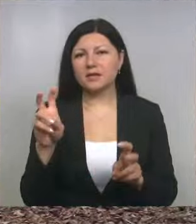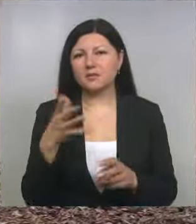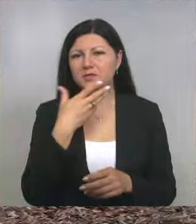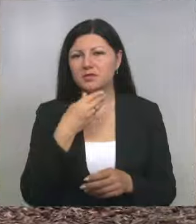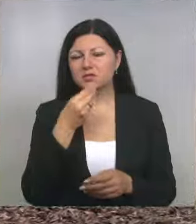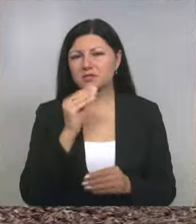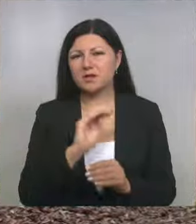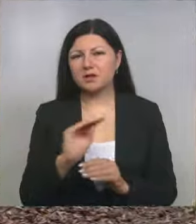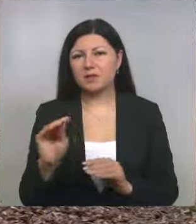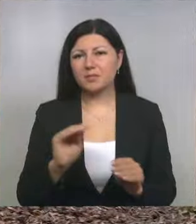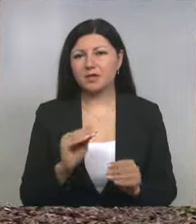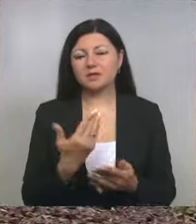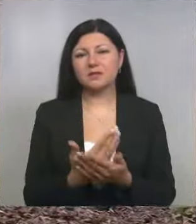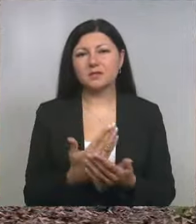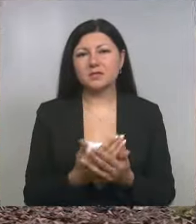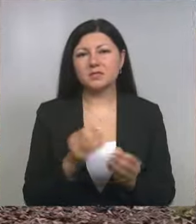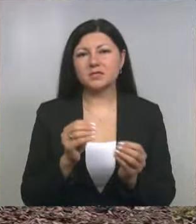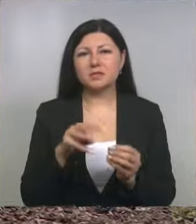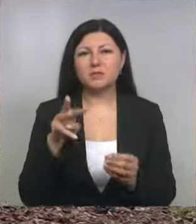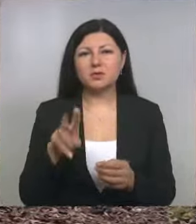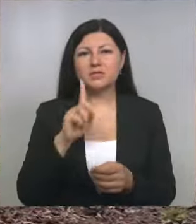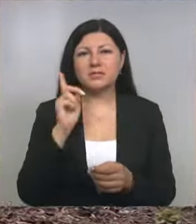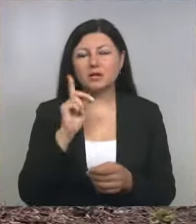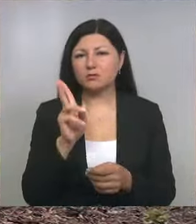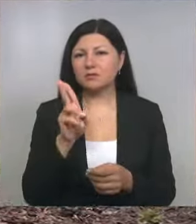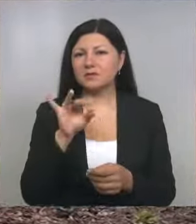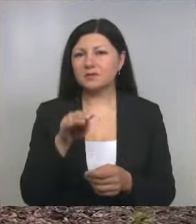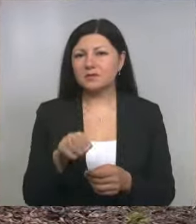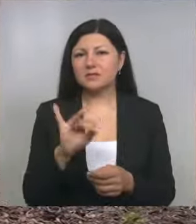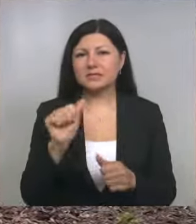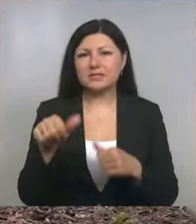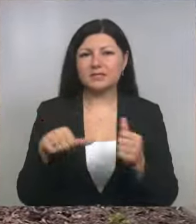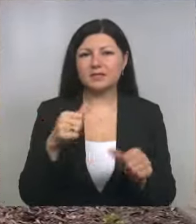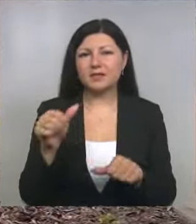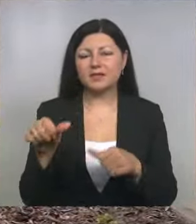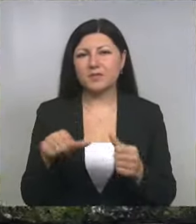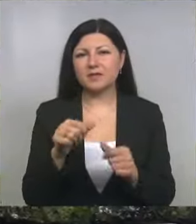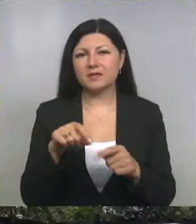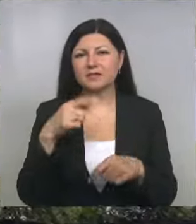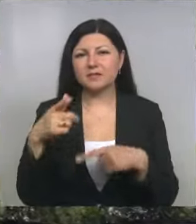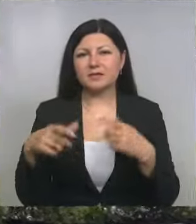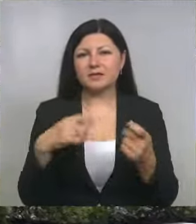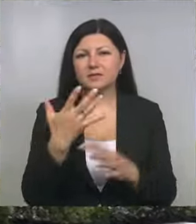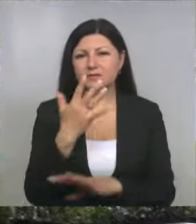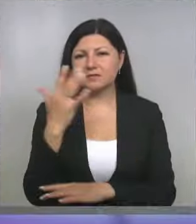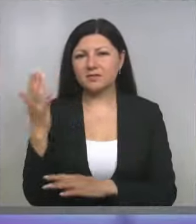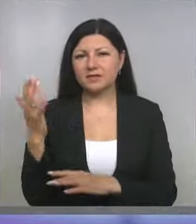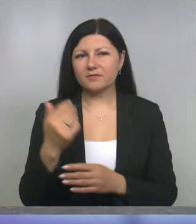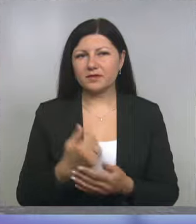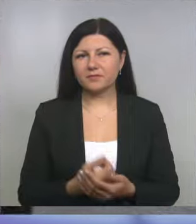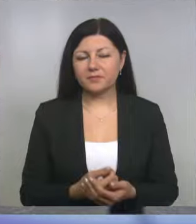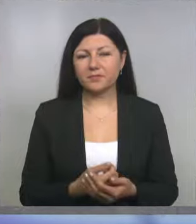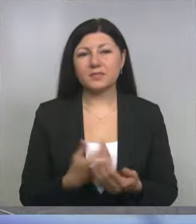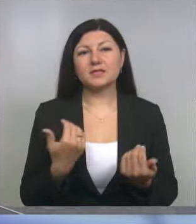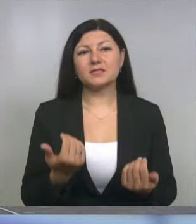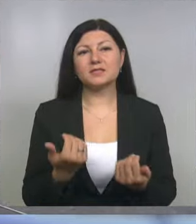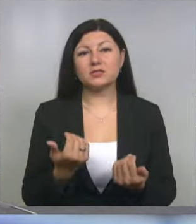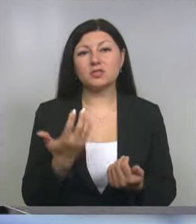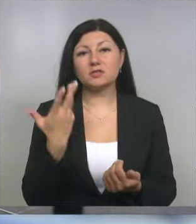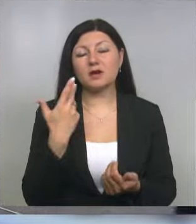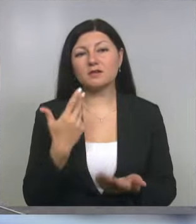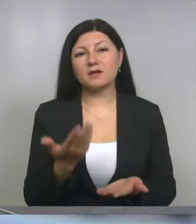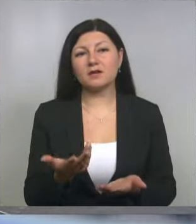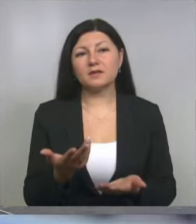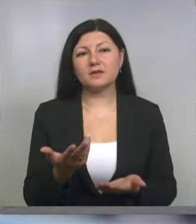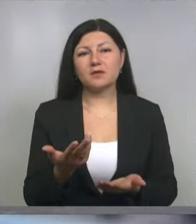-объекты. К примеру, 10-метровый зеленый кит из резных элементов в виде листьев деревьев. Сейчас, когда